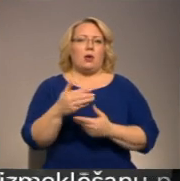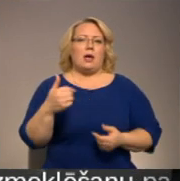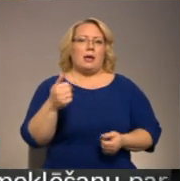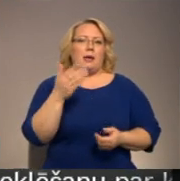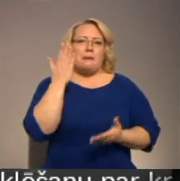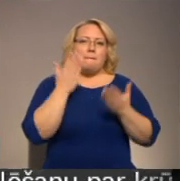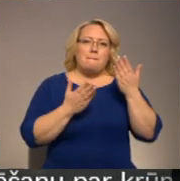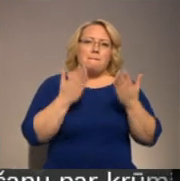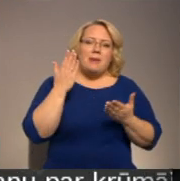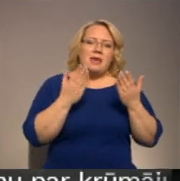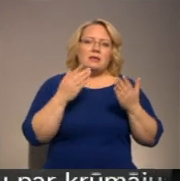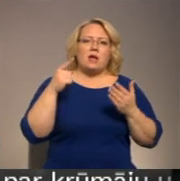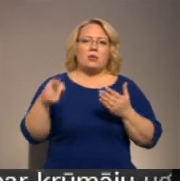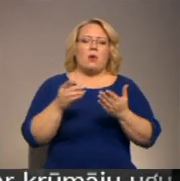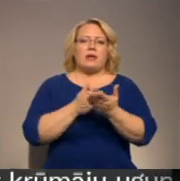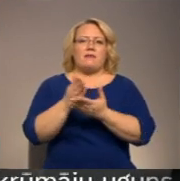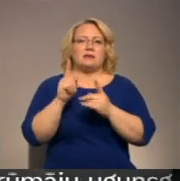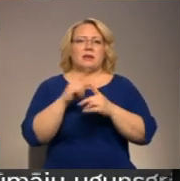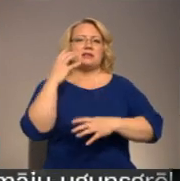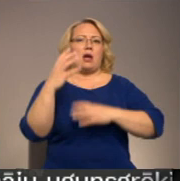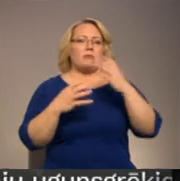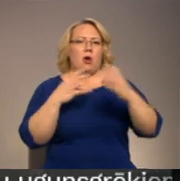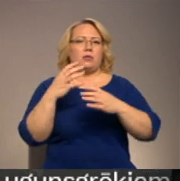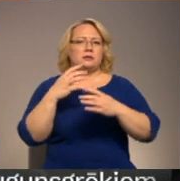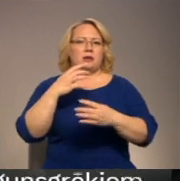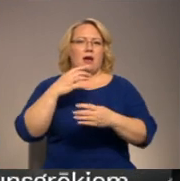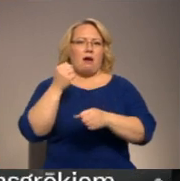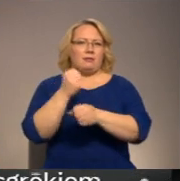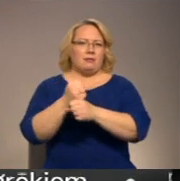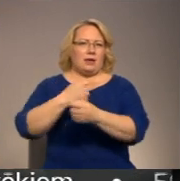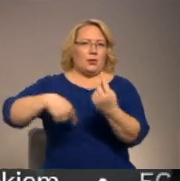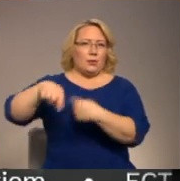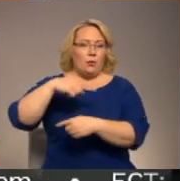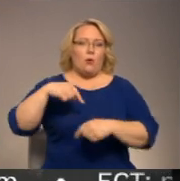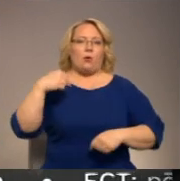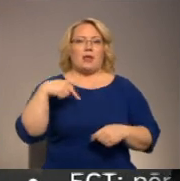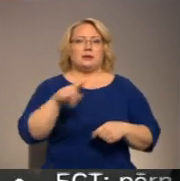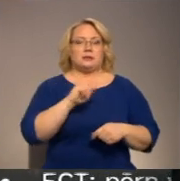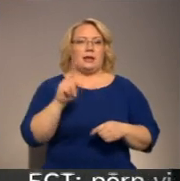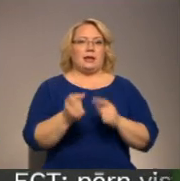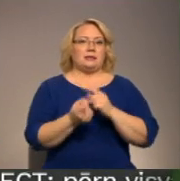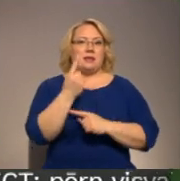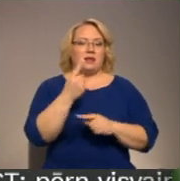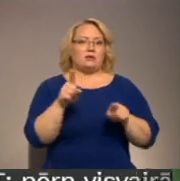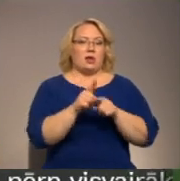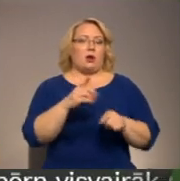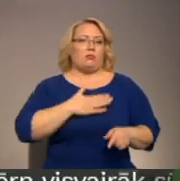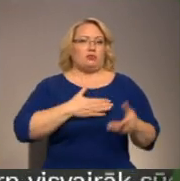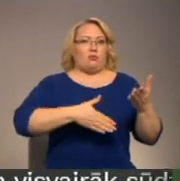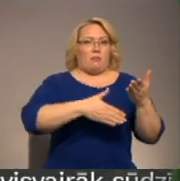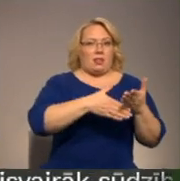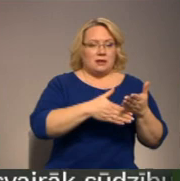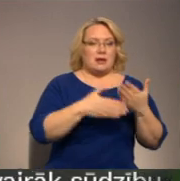mēģināt arī viņus ievirzīt starptautiskā tirgū. Šeit mēs redzam, ka tas ir izdevies un arī daļai ar mūsu palīdzību. Protams,